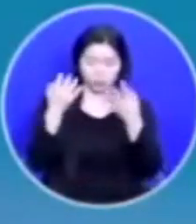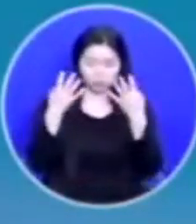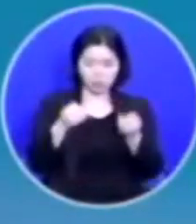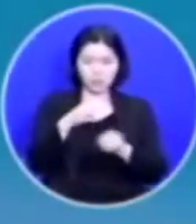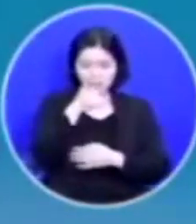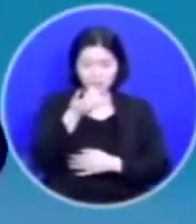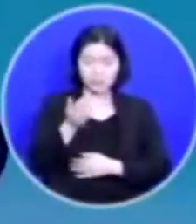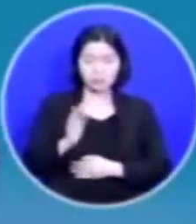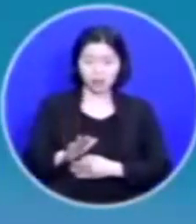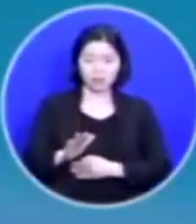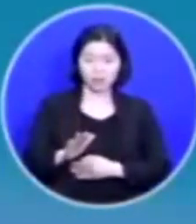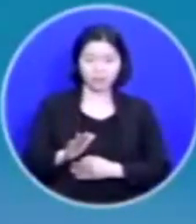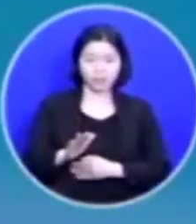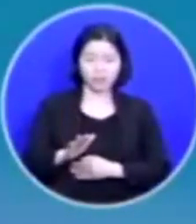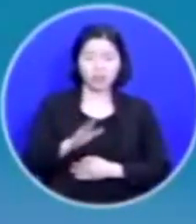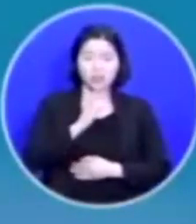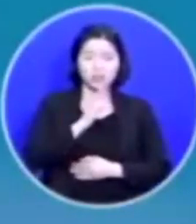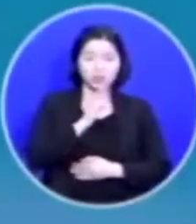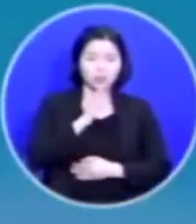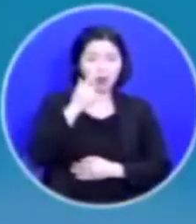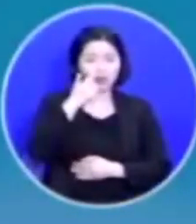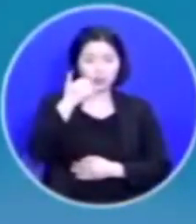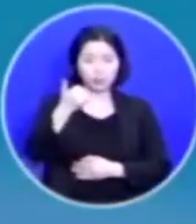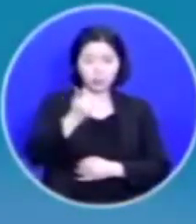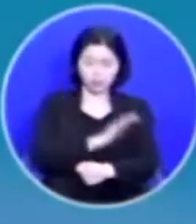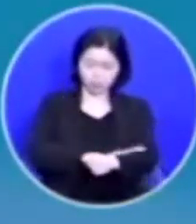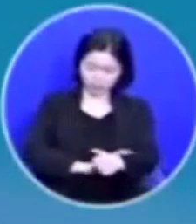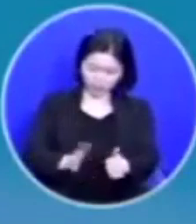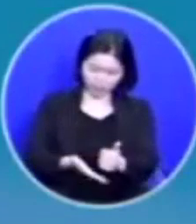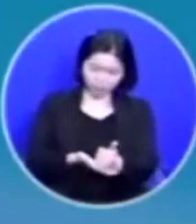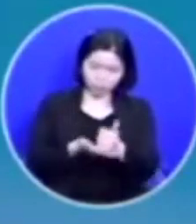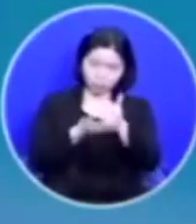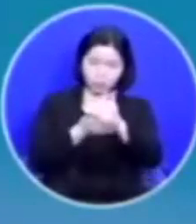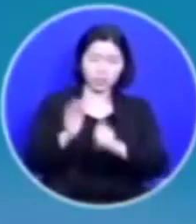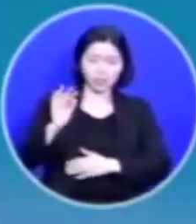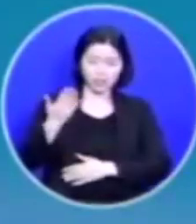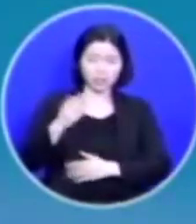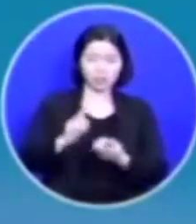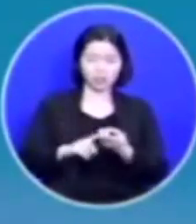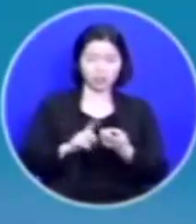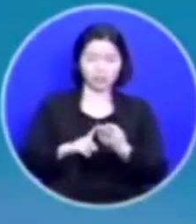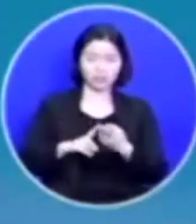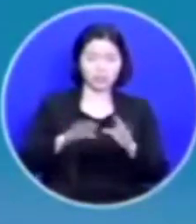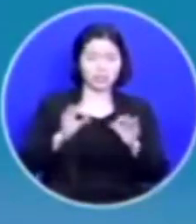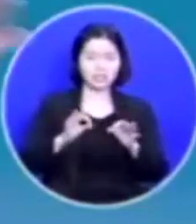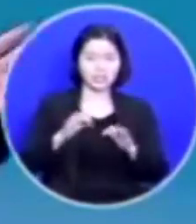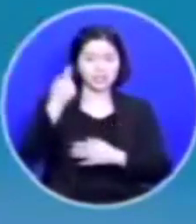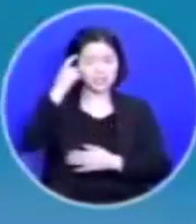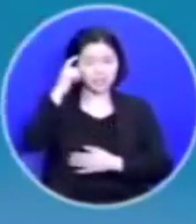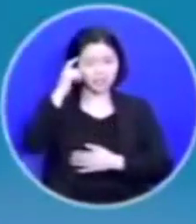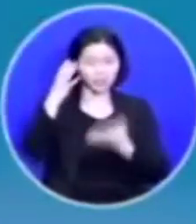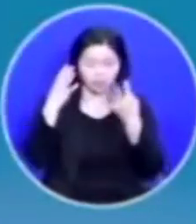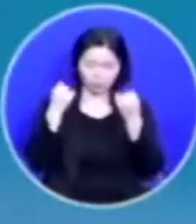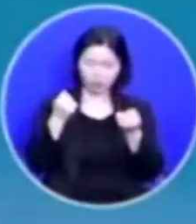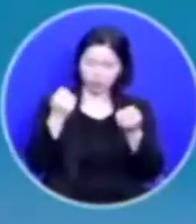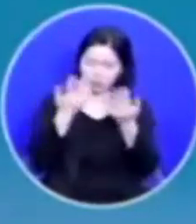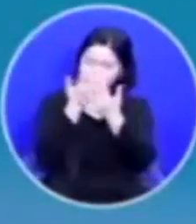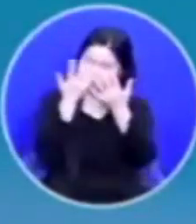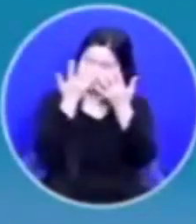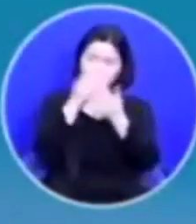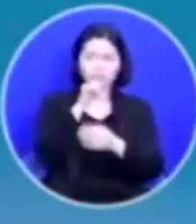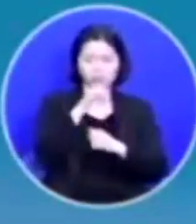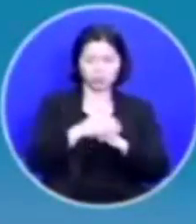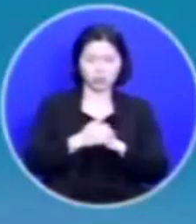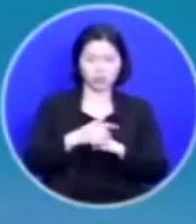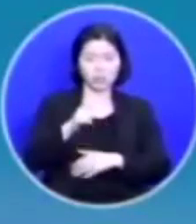정말 부모님을 잘 모셔야 되겠다는 것에 대해서 이제는 생각이 많이 희미해졌습니다 여러분